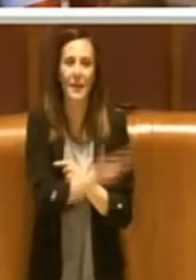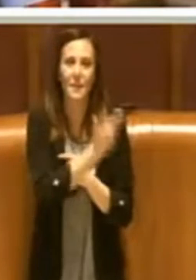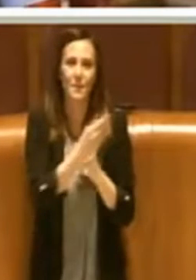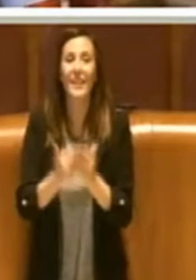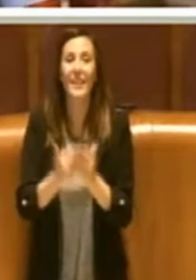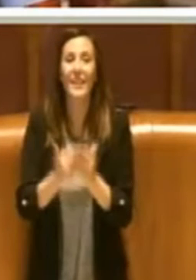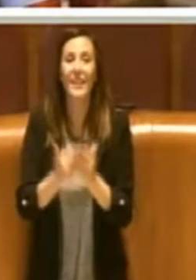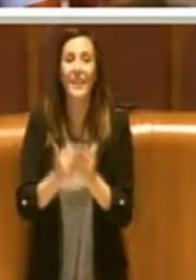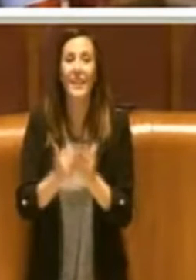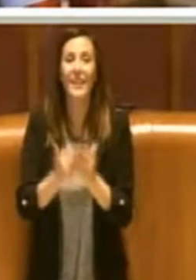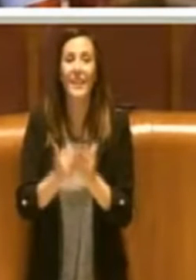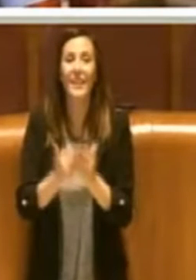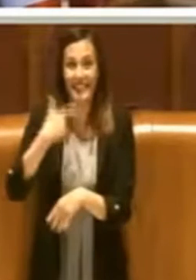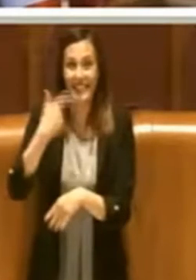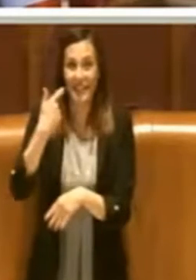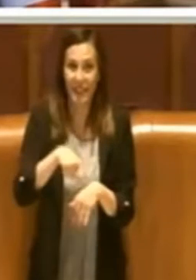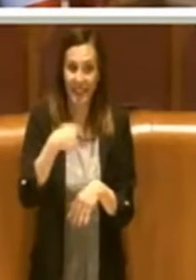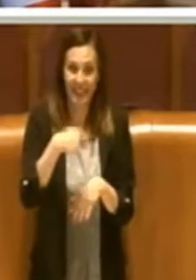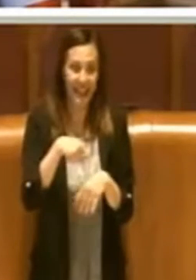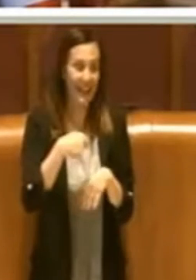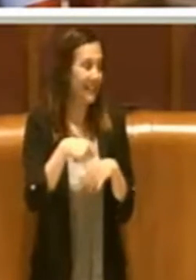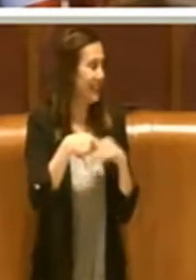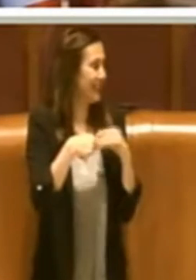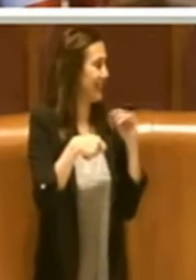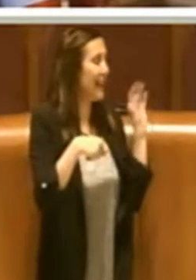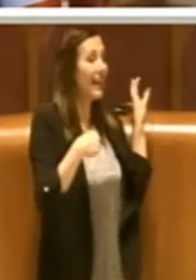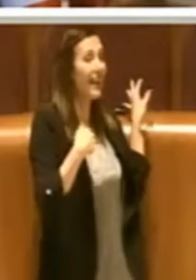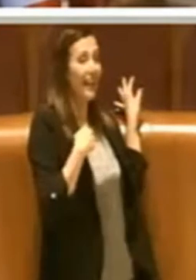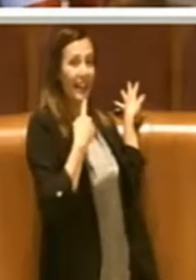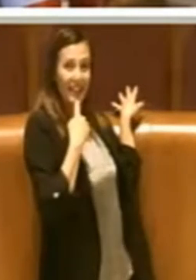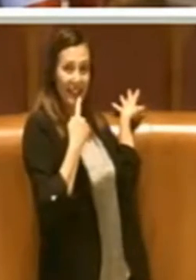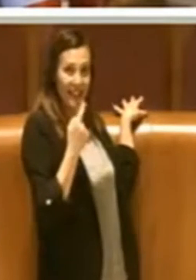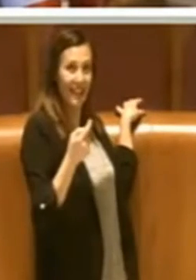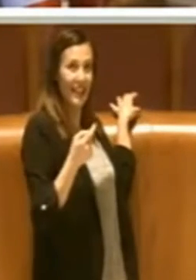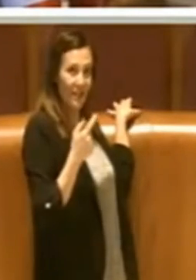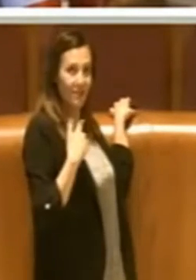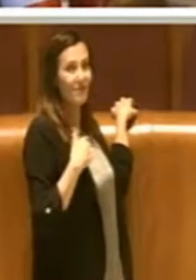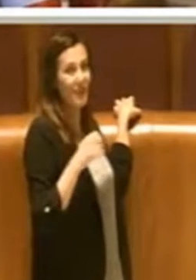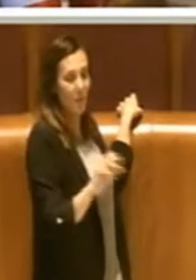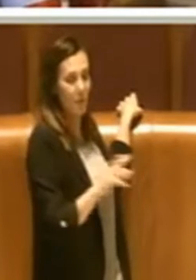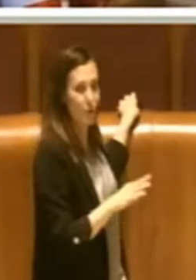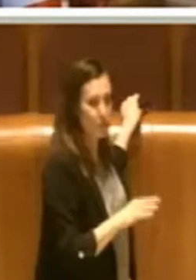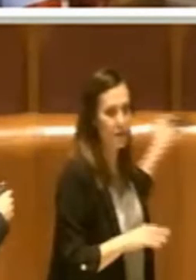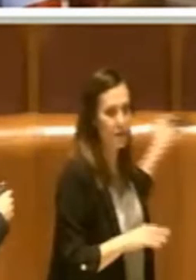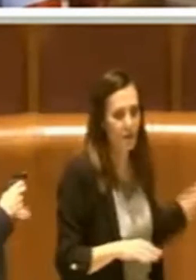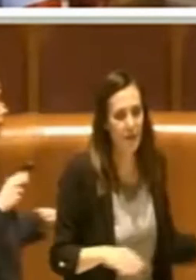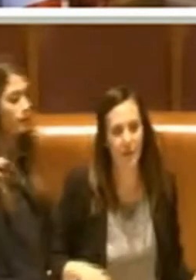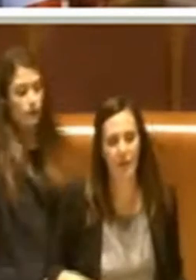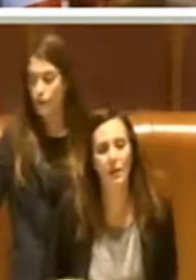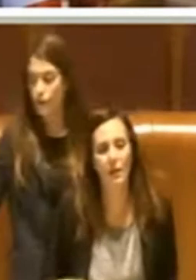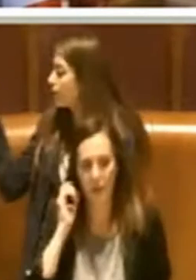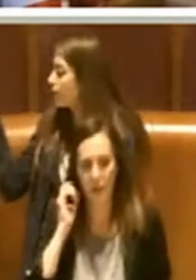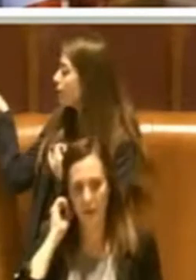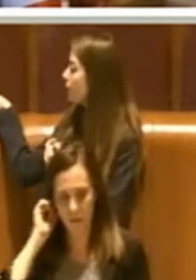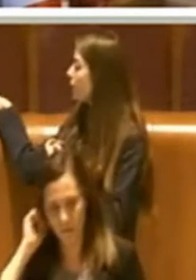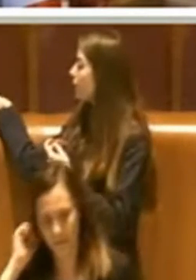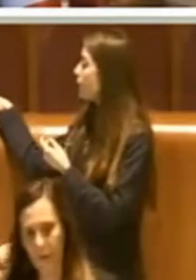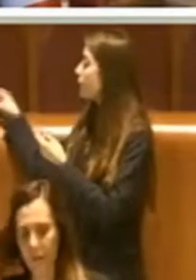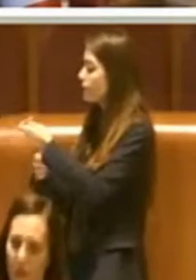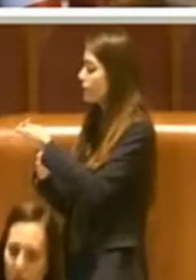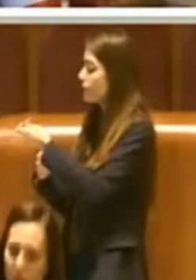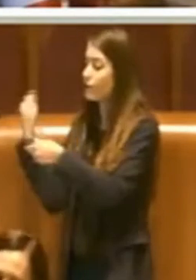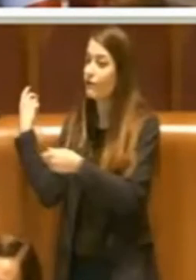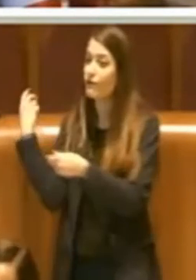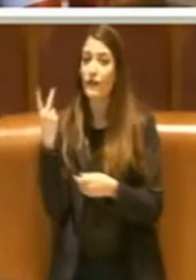Grazie Presidente. Devo dire che sono un po' emozionato ad intervenire in quest'Aula, come non mi accadeva